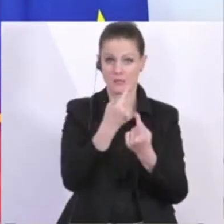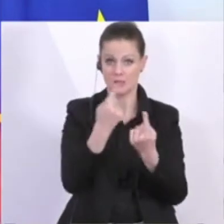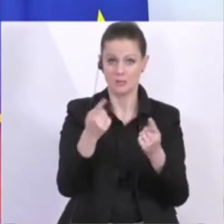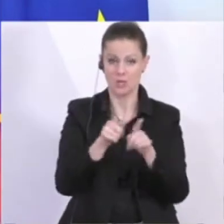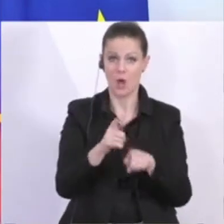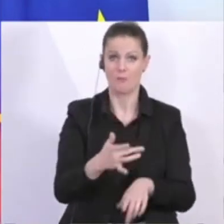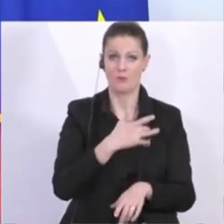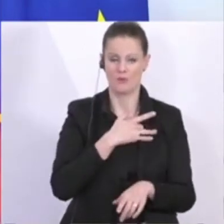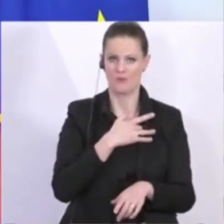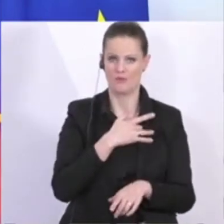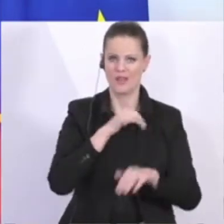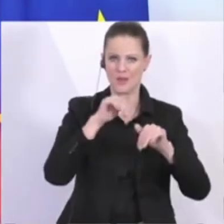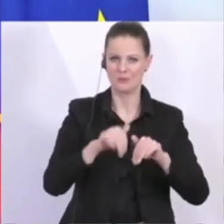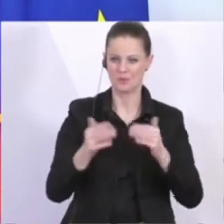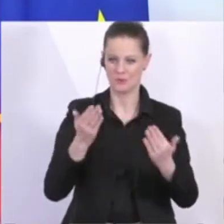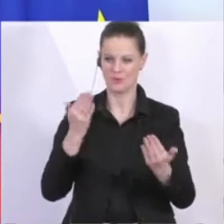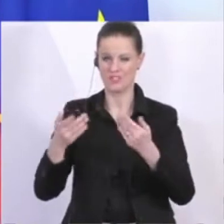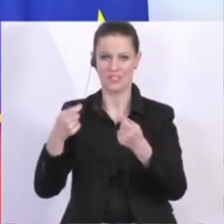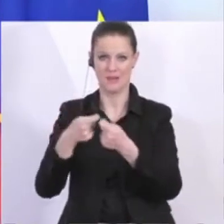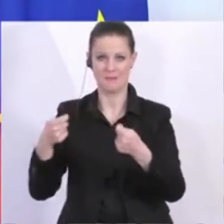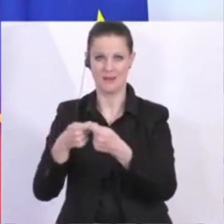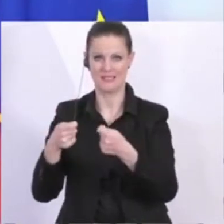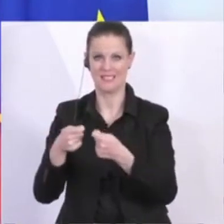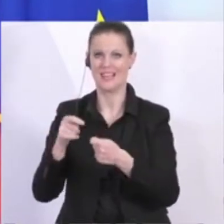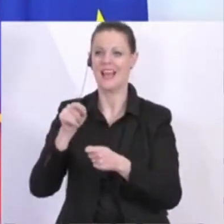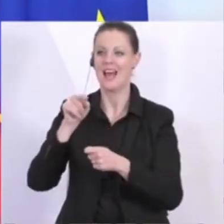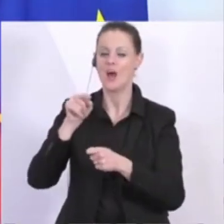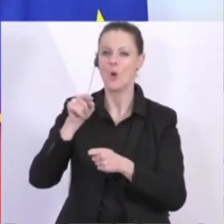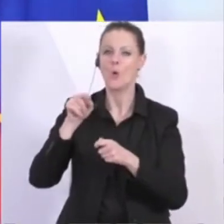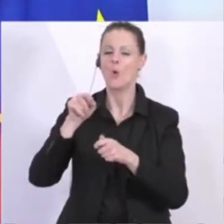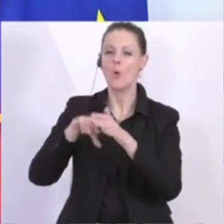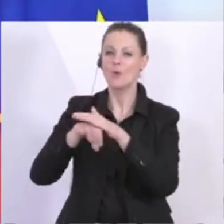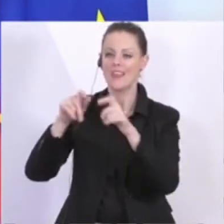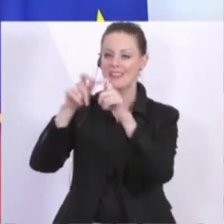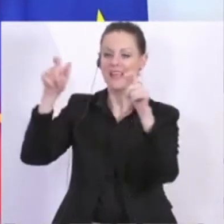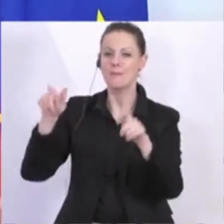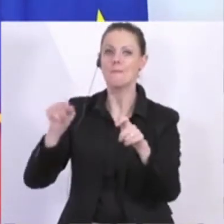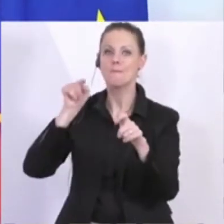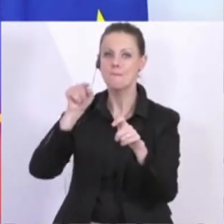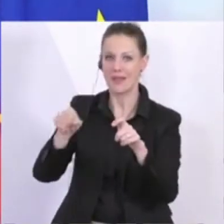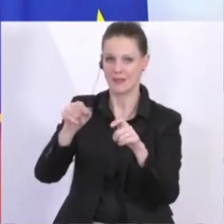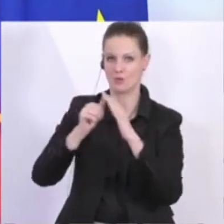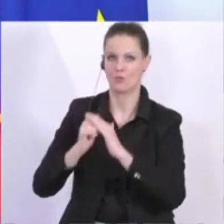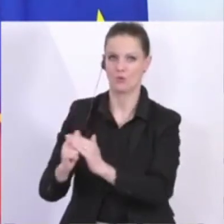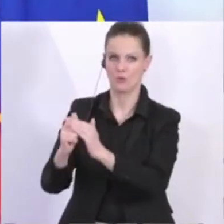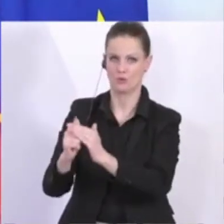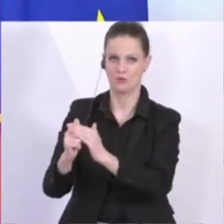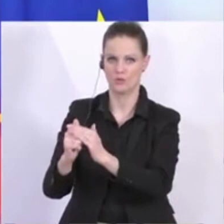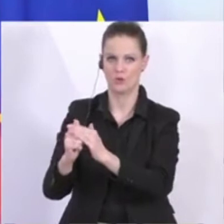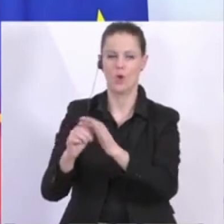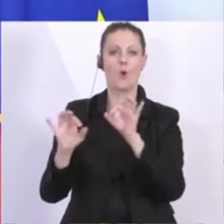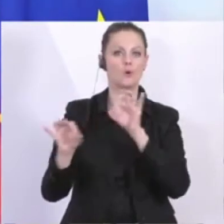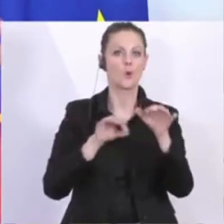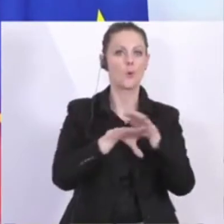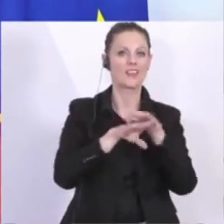sein. Davon zu unterscheiden, es sind Maßnahmen, die das Unternehmen unterstützen sollen. Das wird